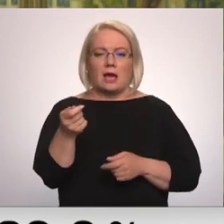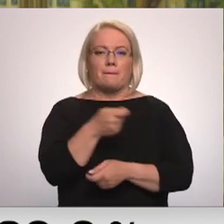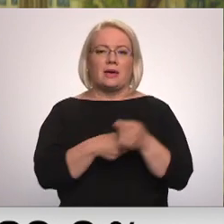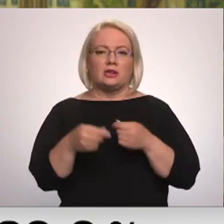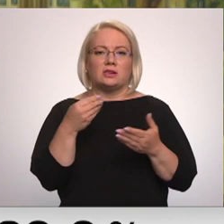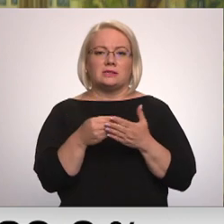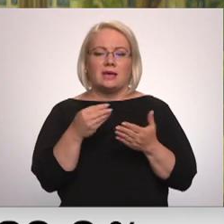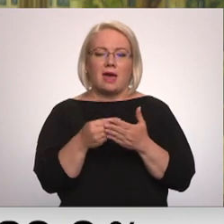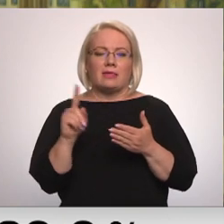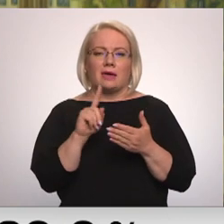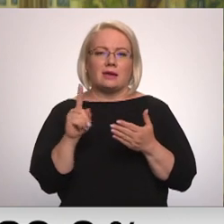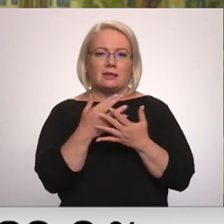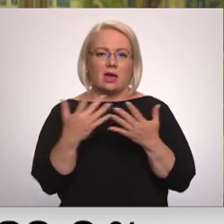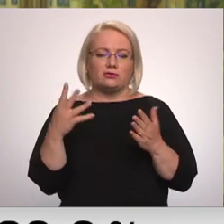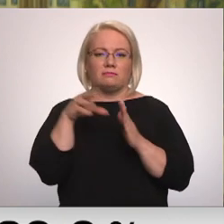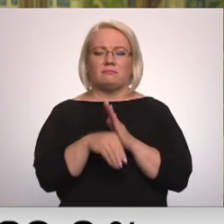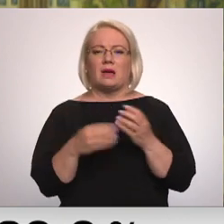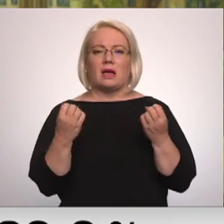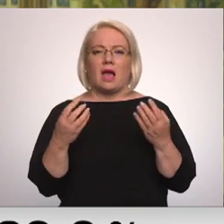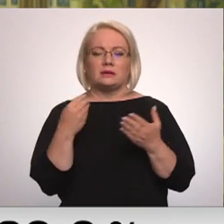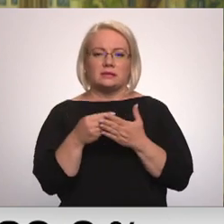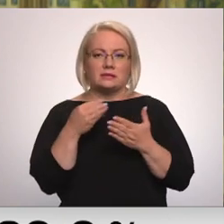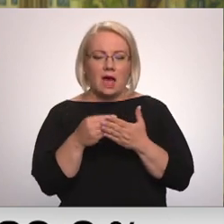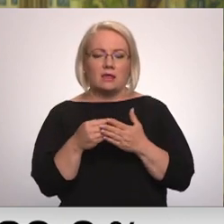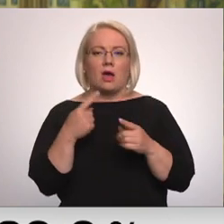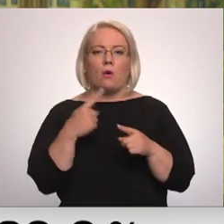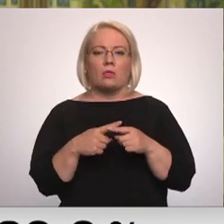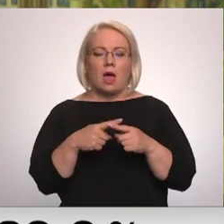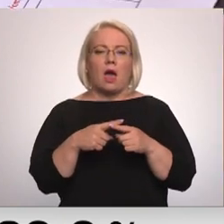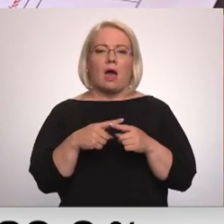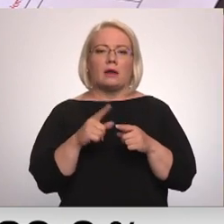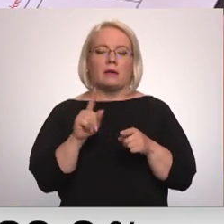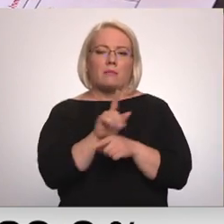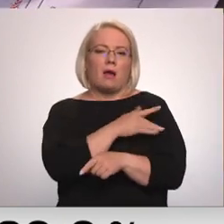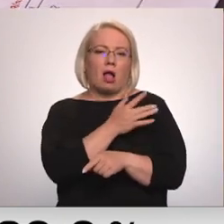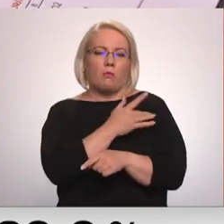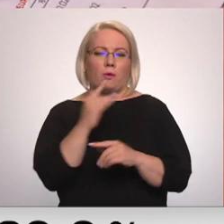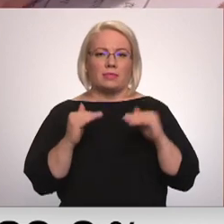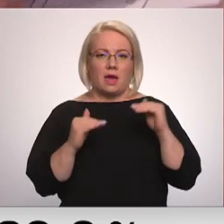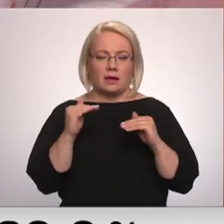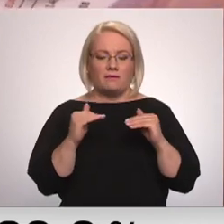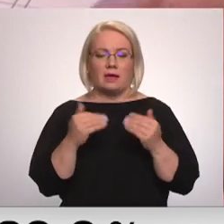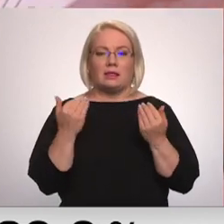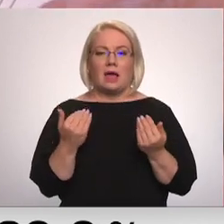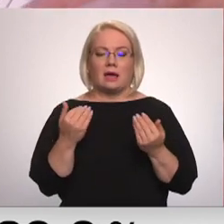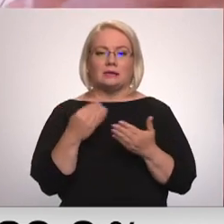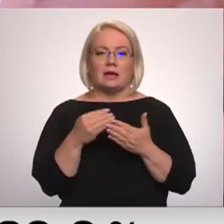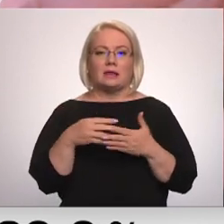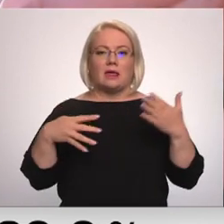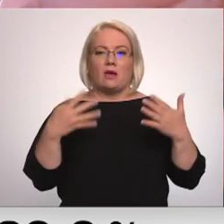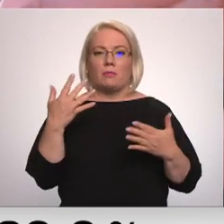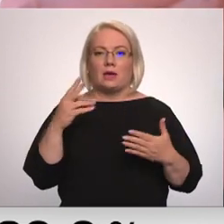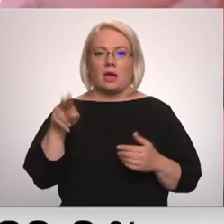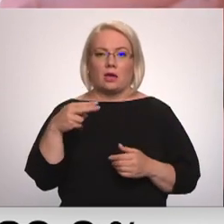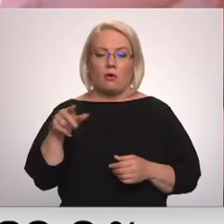vērākas komponentes. Tarifu veido gāzes cena un regulēto pakalpojumu tarifu. Pašreizējā biržas cena ir 95 eiro.